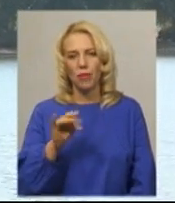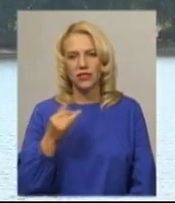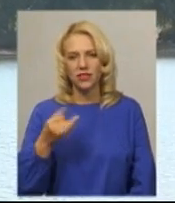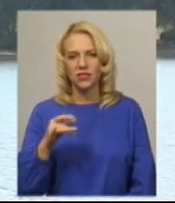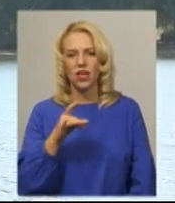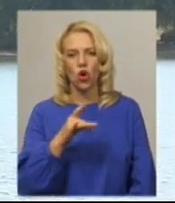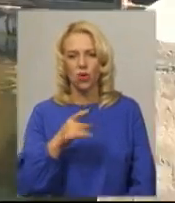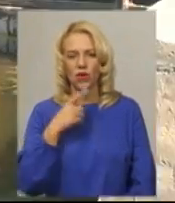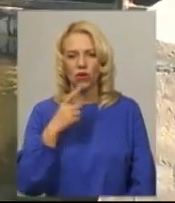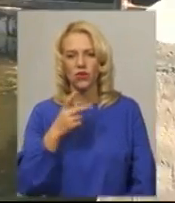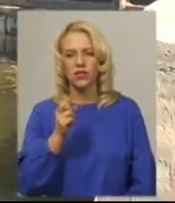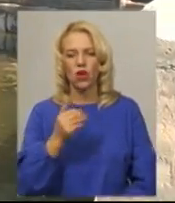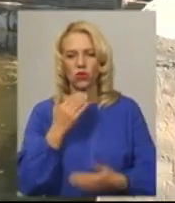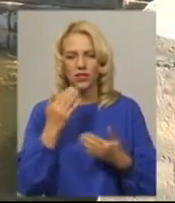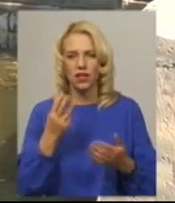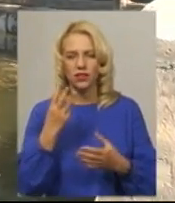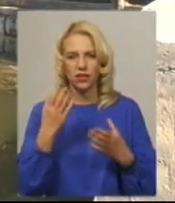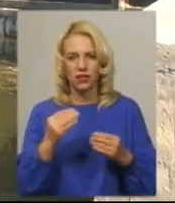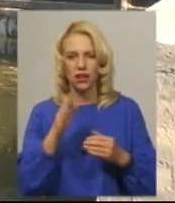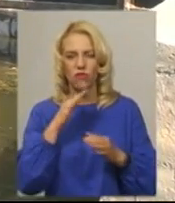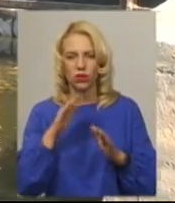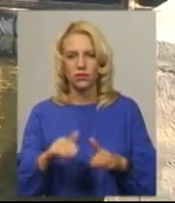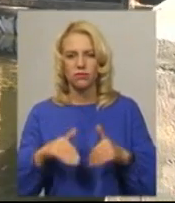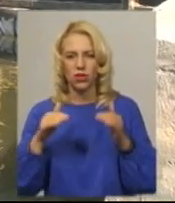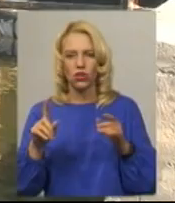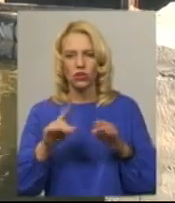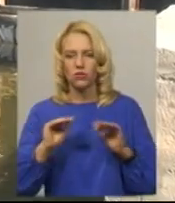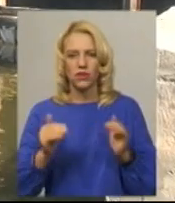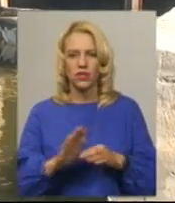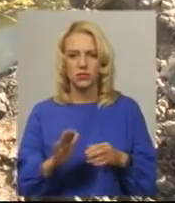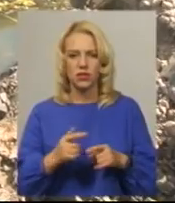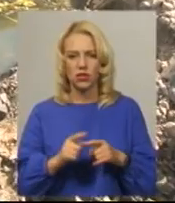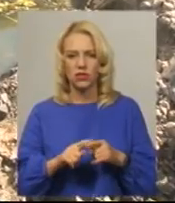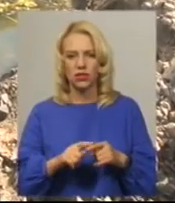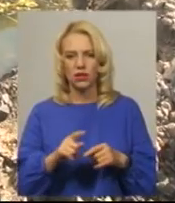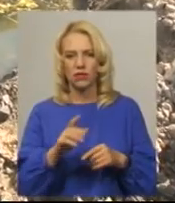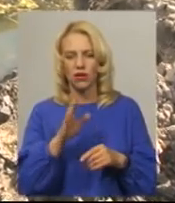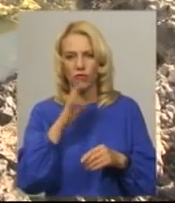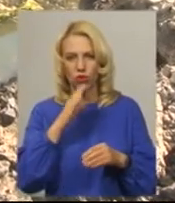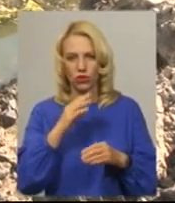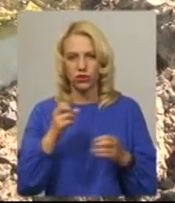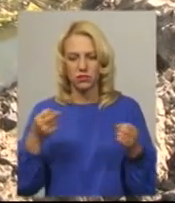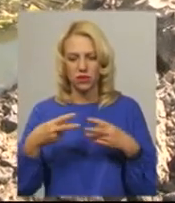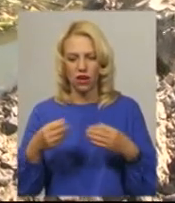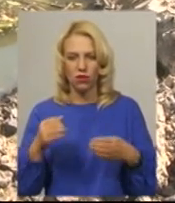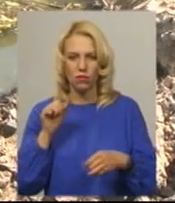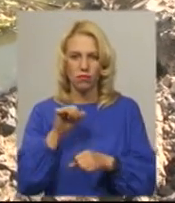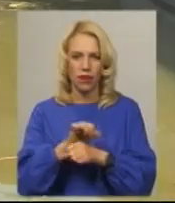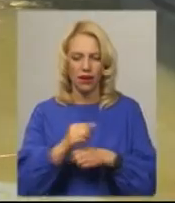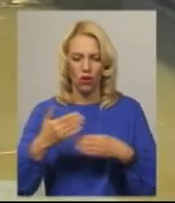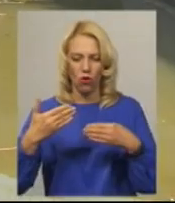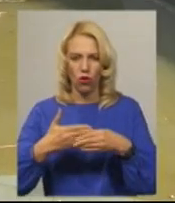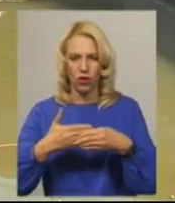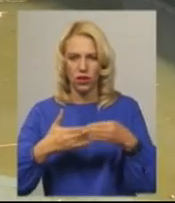три дні рівень води у річці піднявся. Аби він не зменшувався, у мікрорайоні Гамарні водойму перегородили. Про це розповів заступник міського